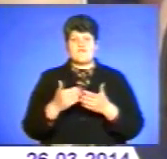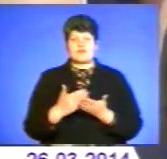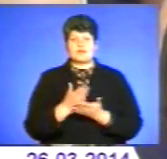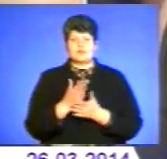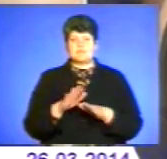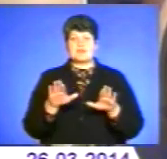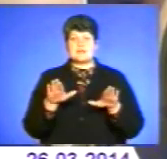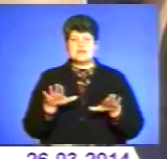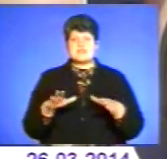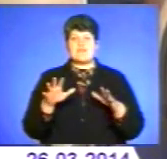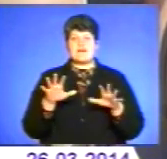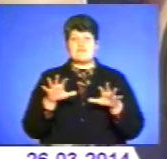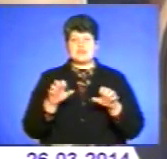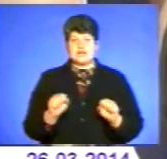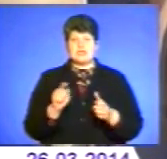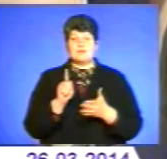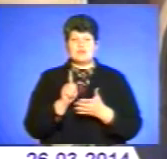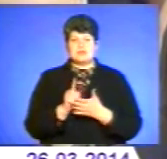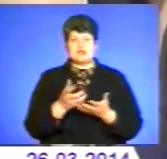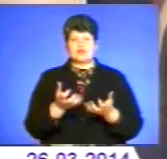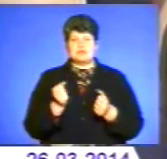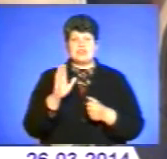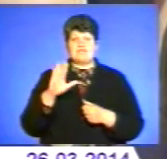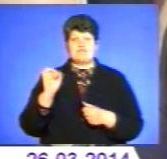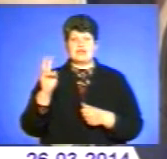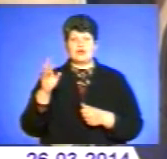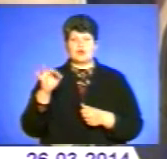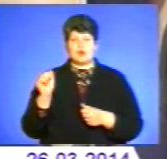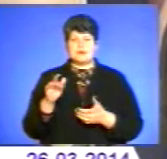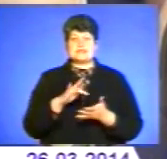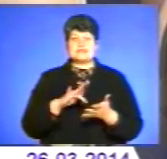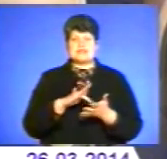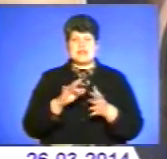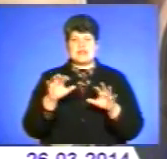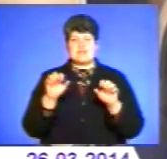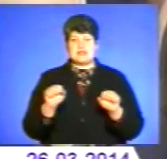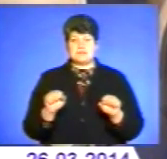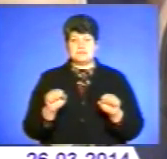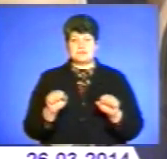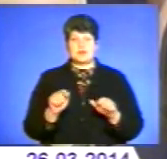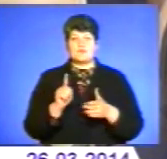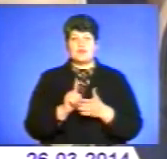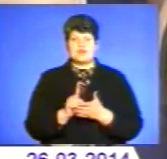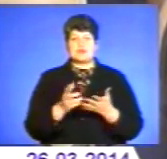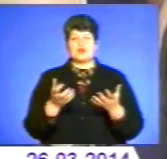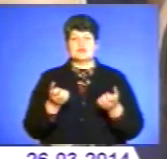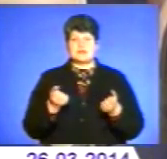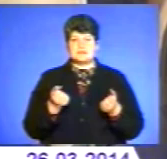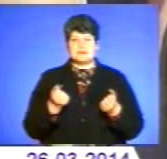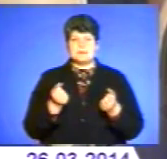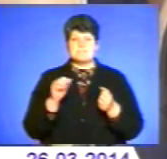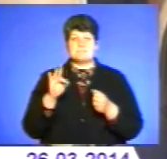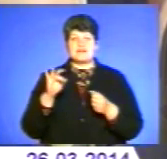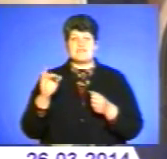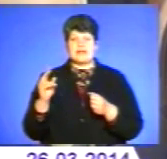Місцева влада повинна отримати виконкоми. Центральна влада повинна отримати перефектів на